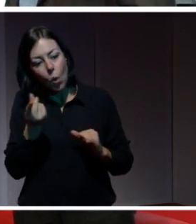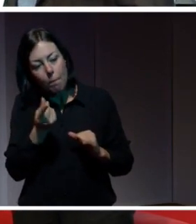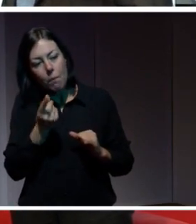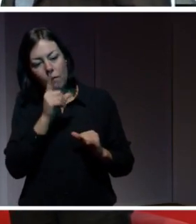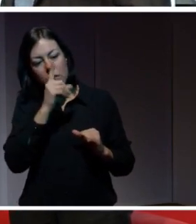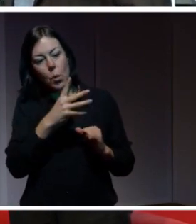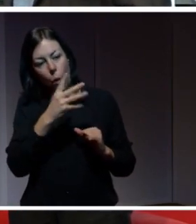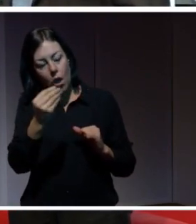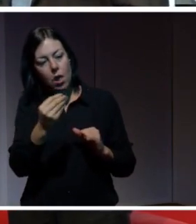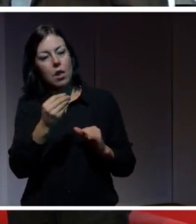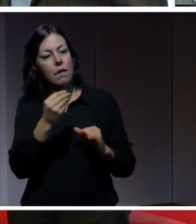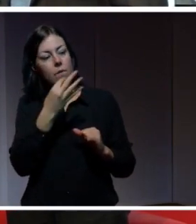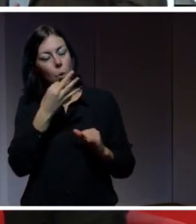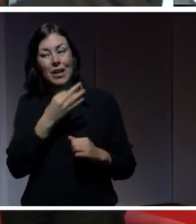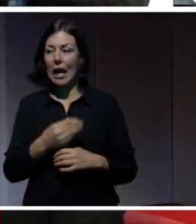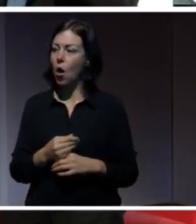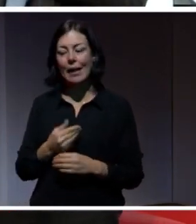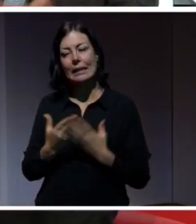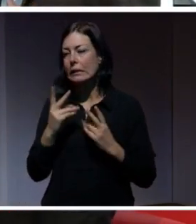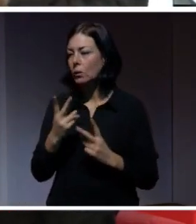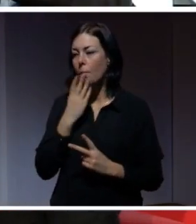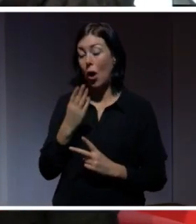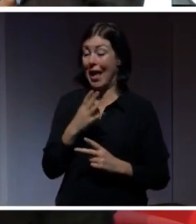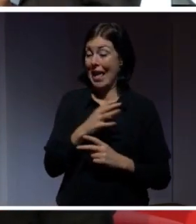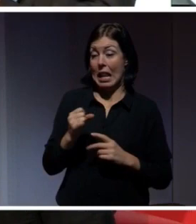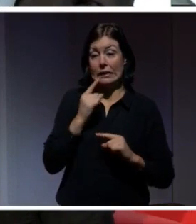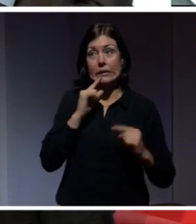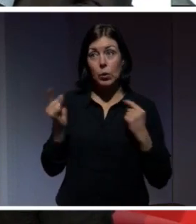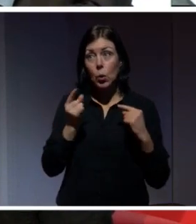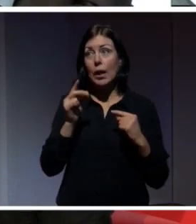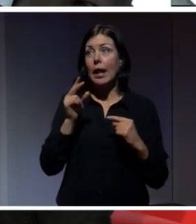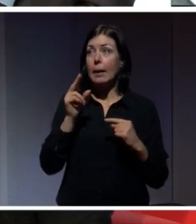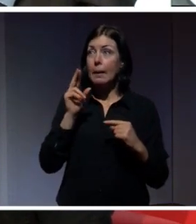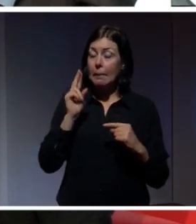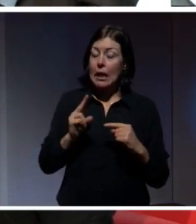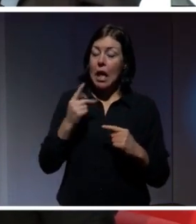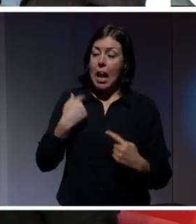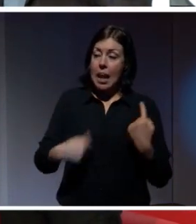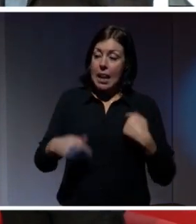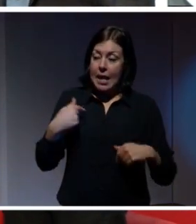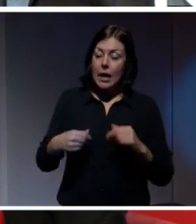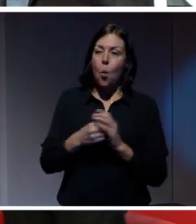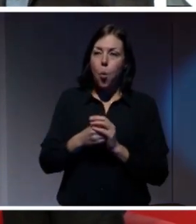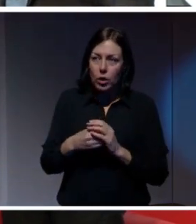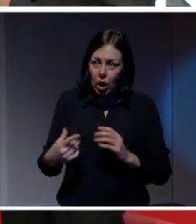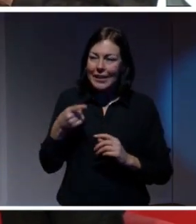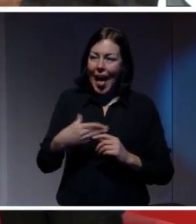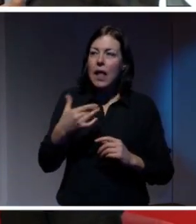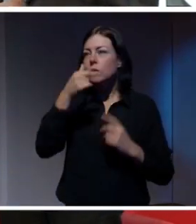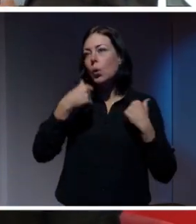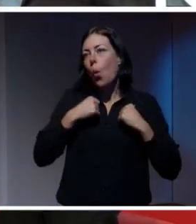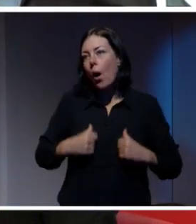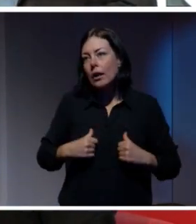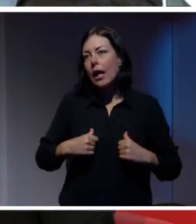det är ju det här... Hela den här diskussionen lider ju av att det är en ganska tråkig diskussion. Och den är